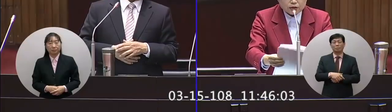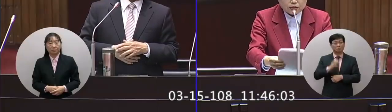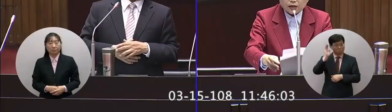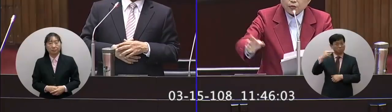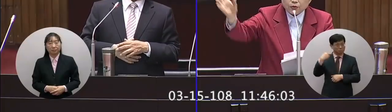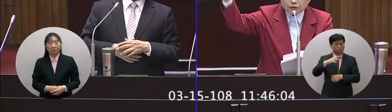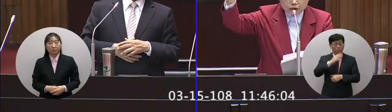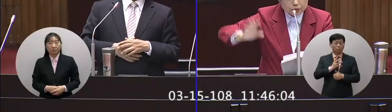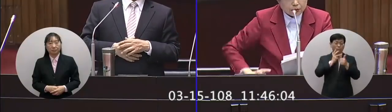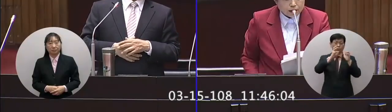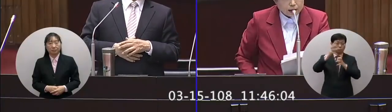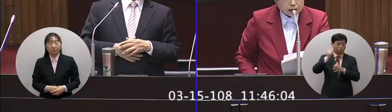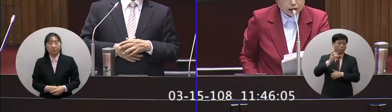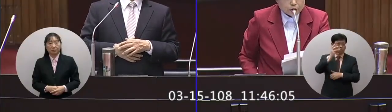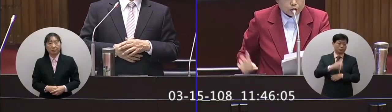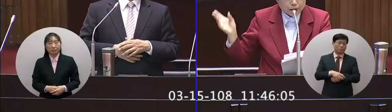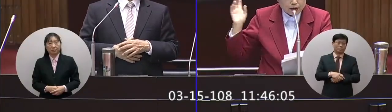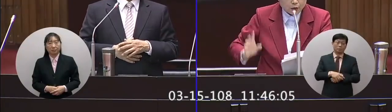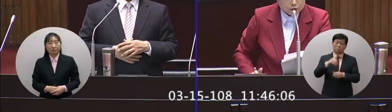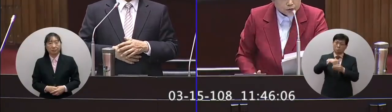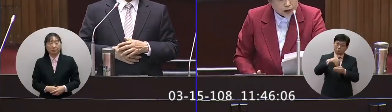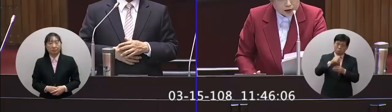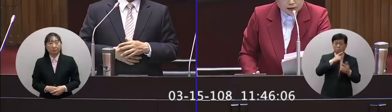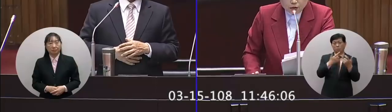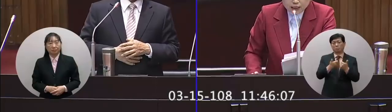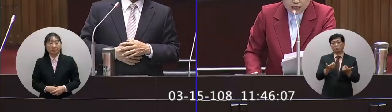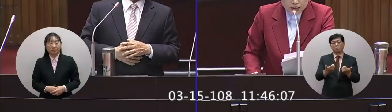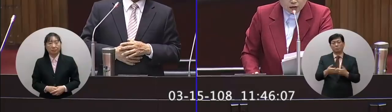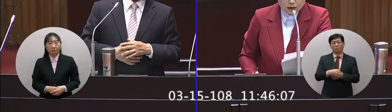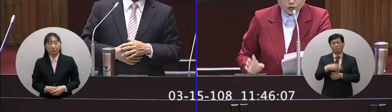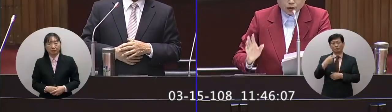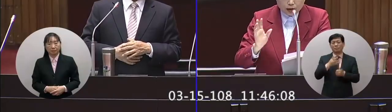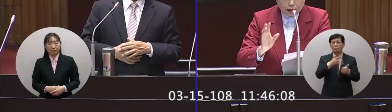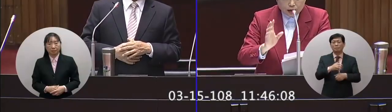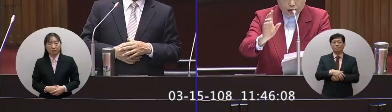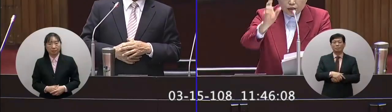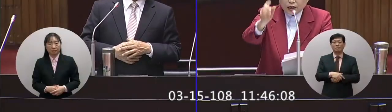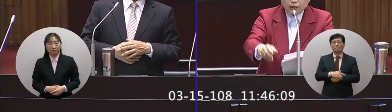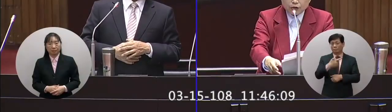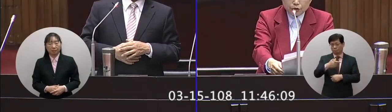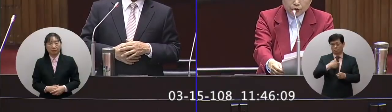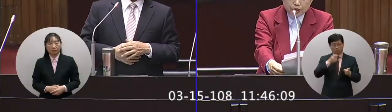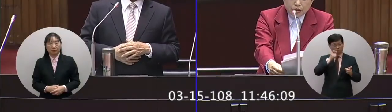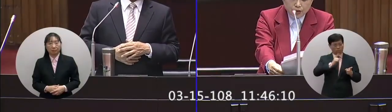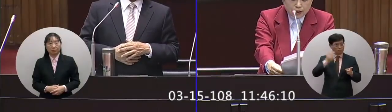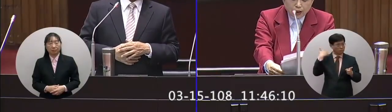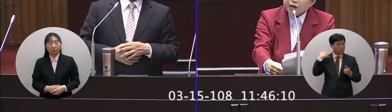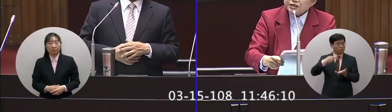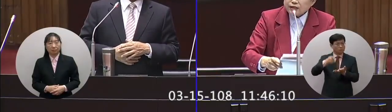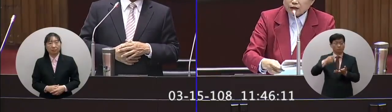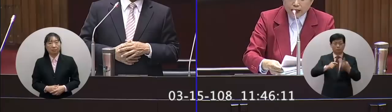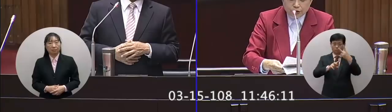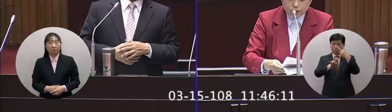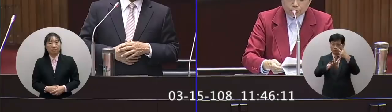時候我們升高層次來問我們的總統讓他用選票來回覆那我再請教你我很欣賞你有一次